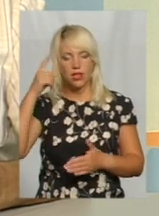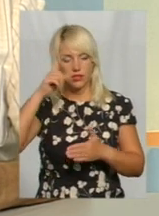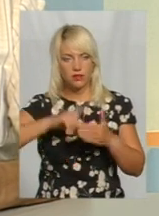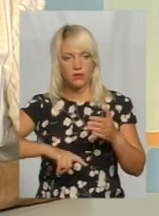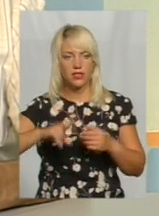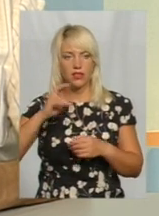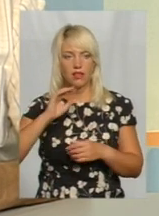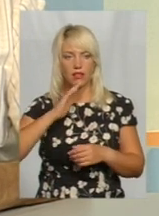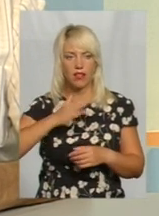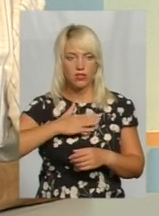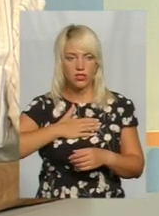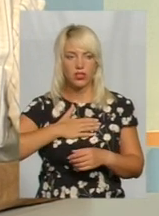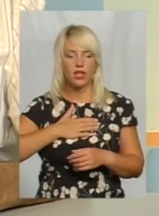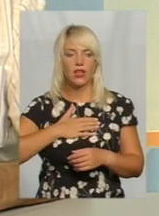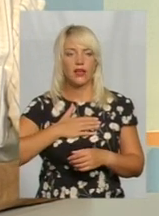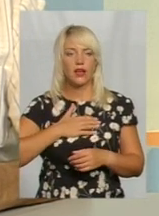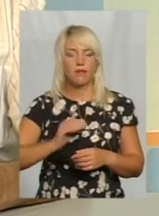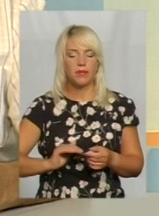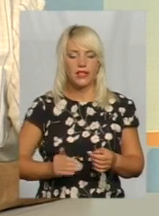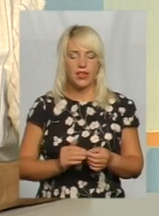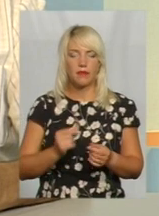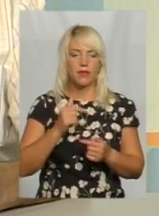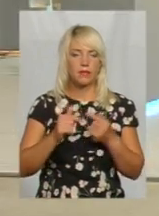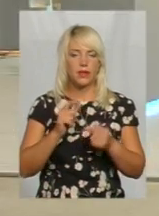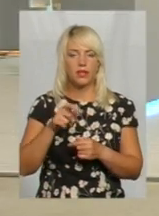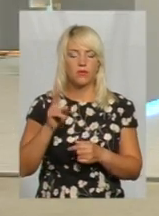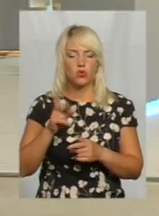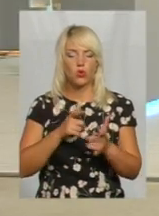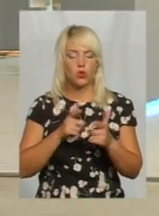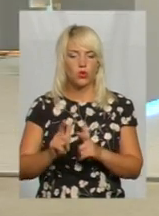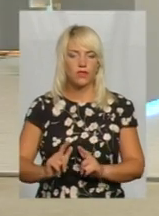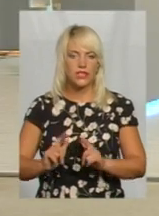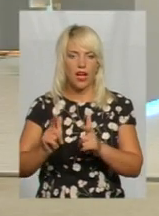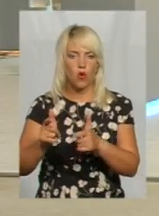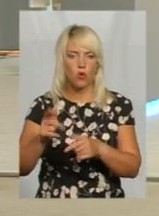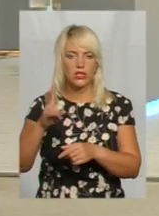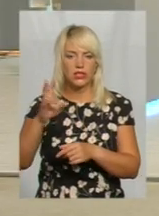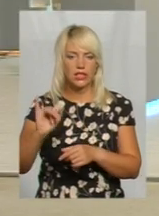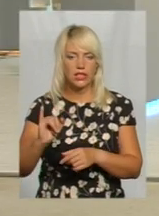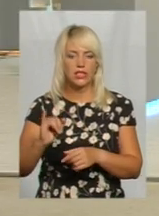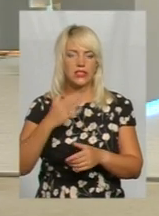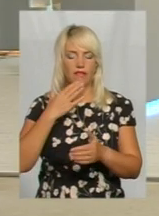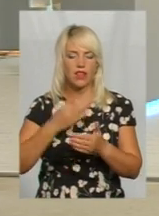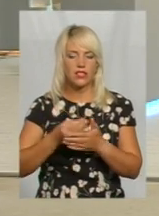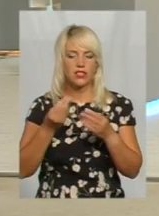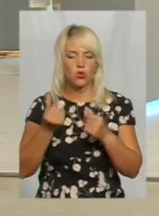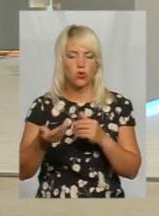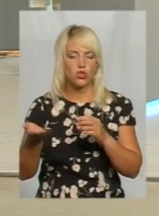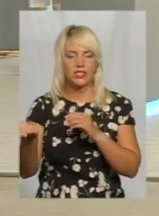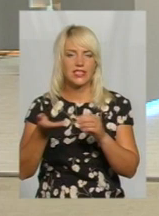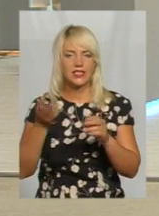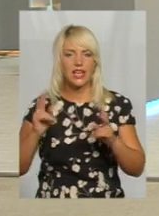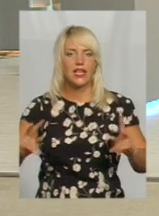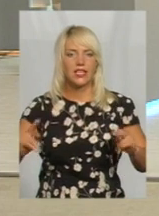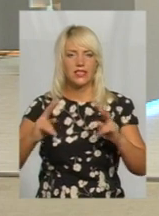на наших підрядчиків, підприємців, які готові заходити і за власні кошти вирізати, готові навіть деревиною компенсовувати